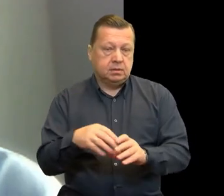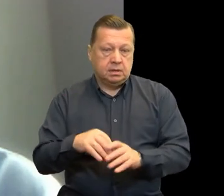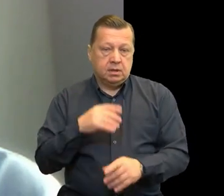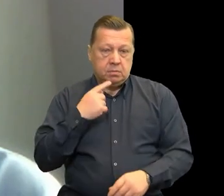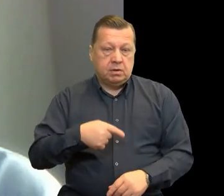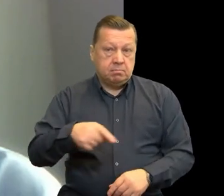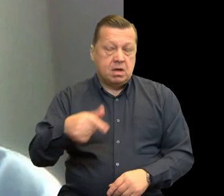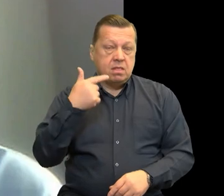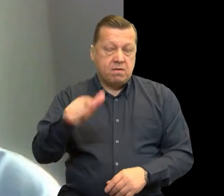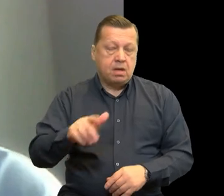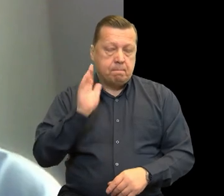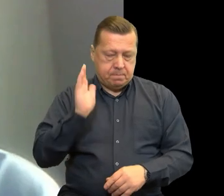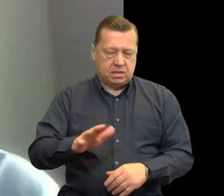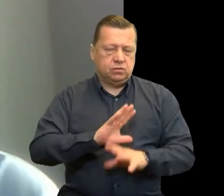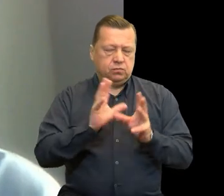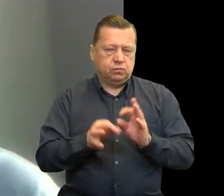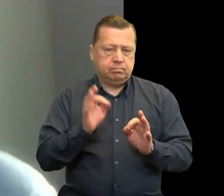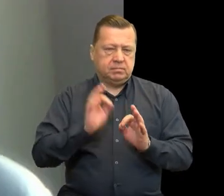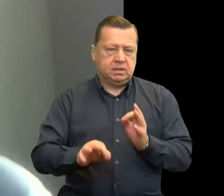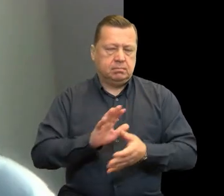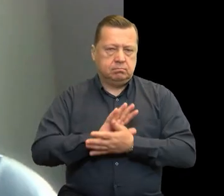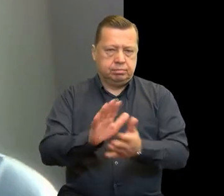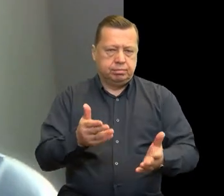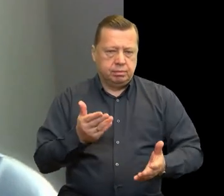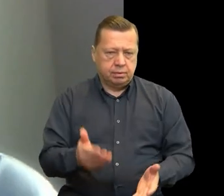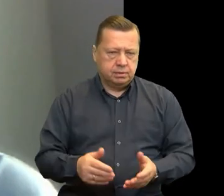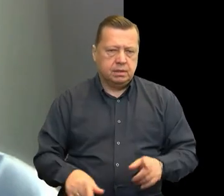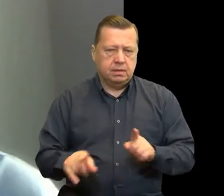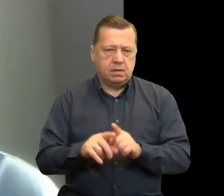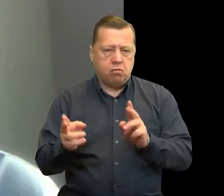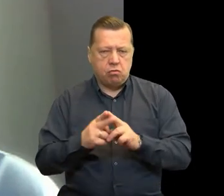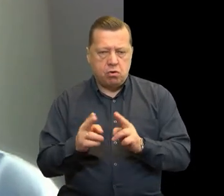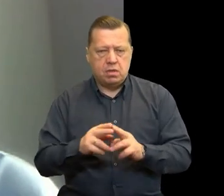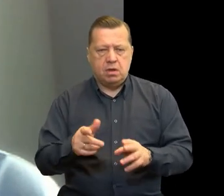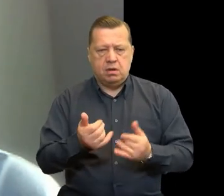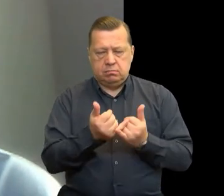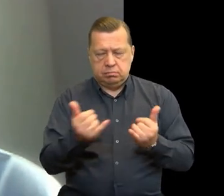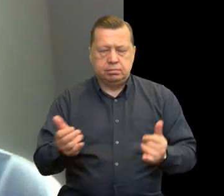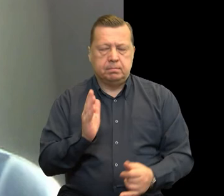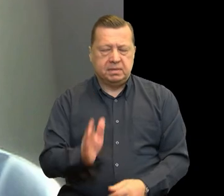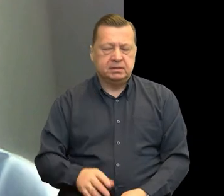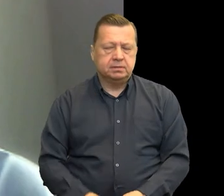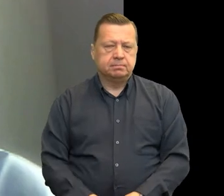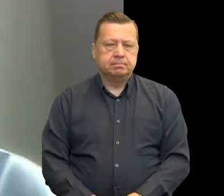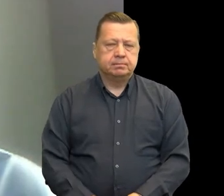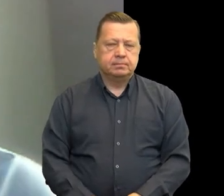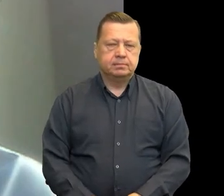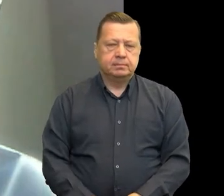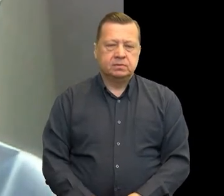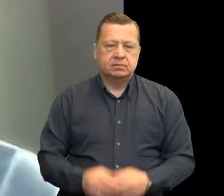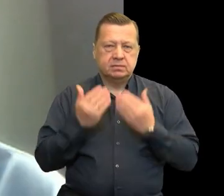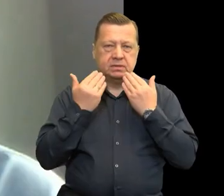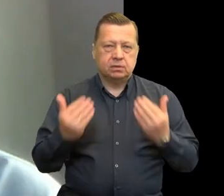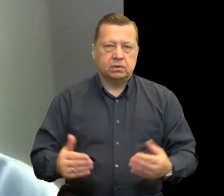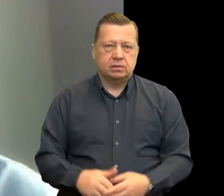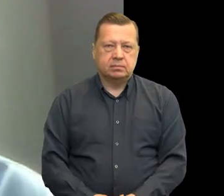wszystko zostanie opublikowane. Również my, jako krajowy półkontaktowy, zapewniamy polskie złumaczenia tych dokumentów. Dziękuję